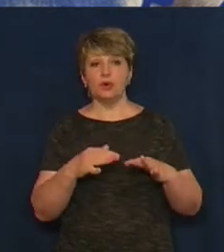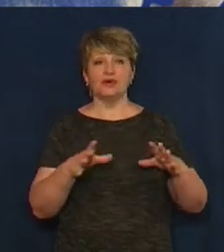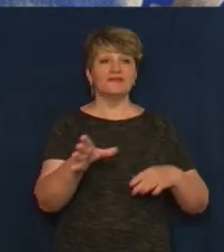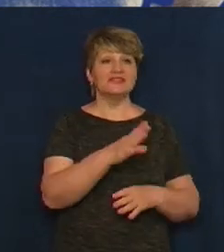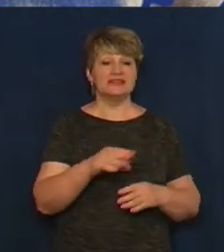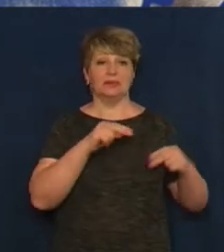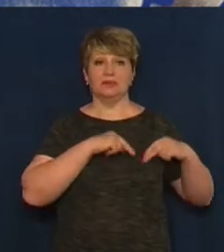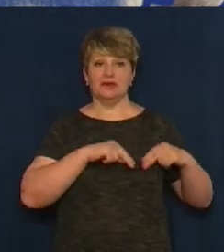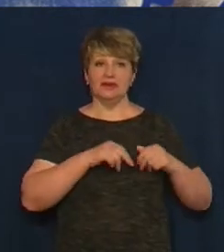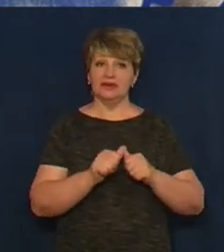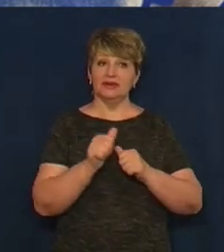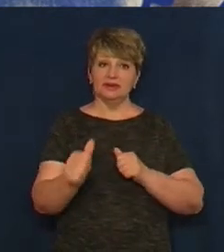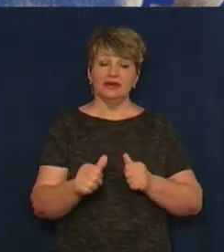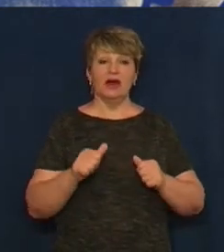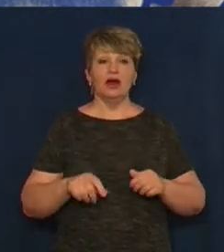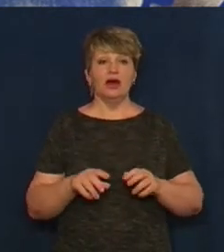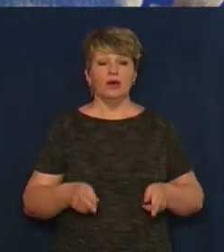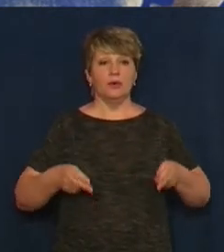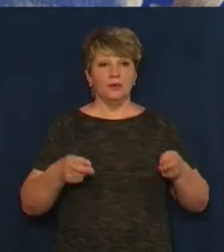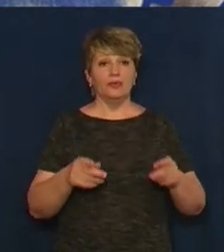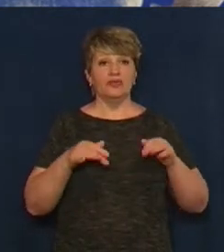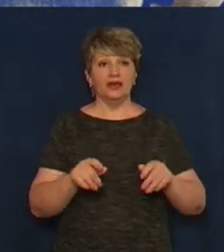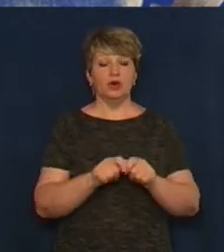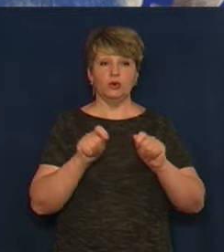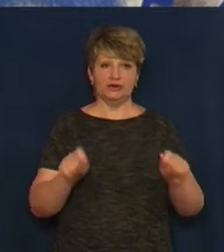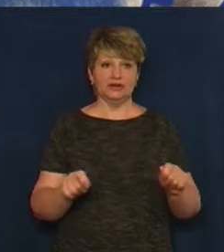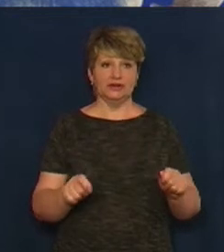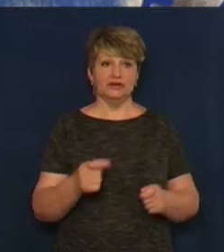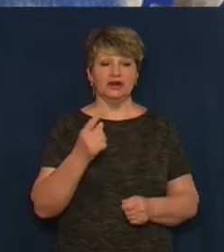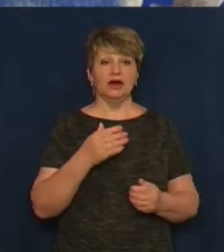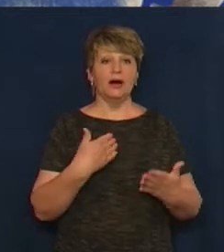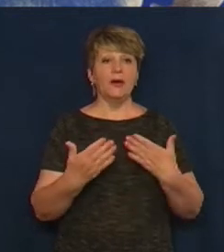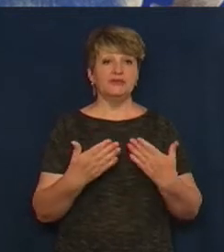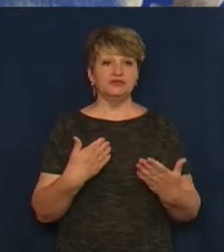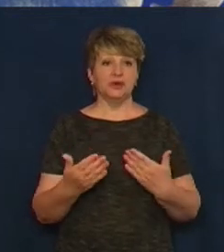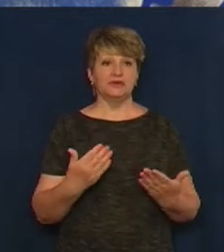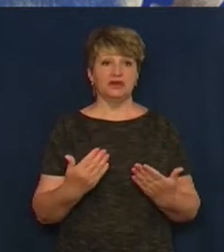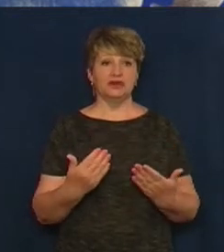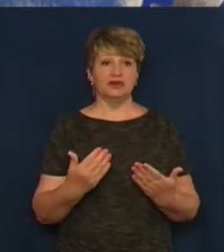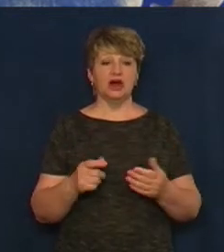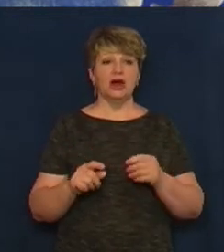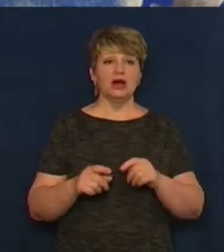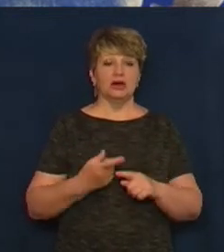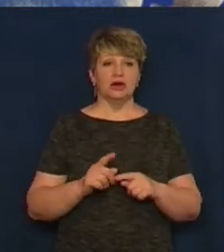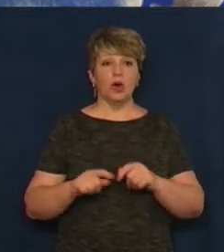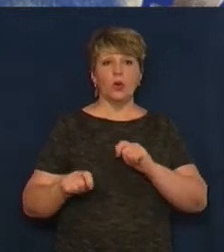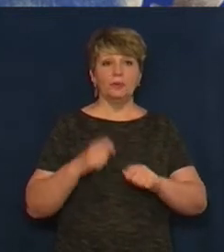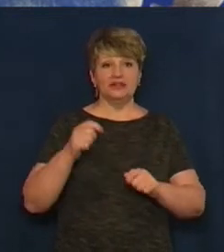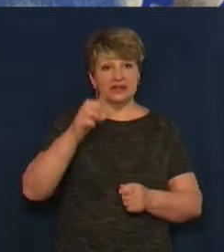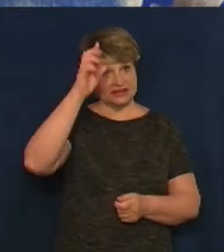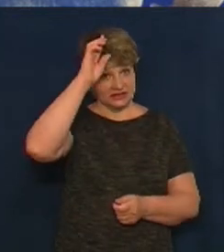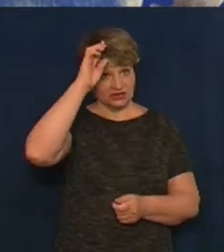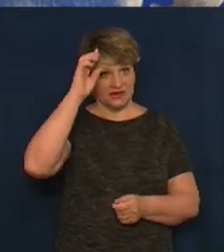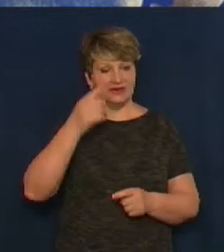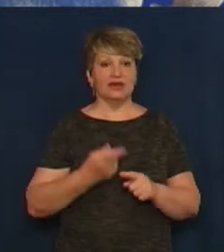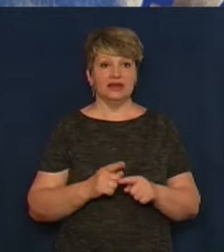Крім того, як кримінальна справа відкрита стосовно нанесення збитків в державі, відносно того, що в обробітку взагалі